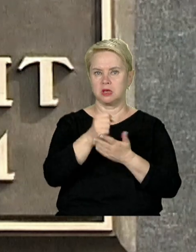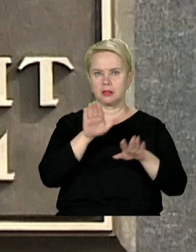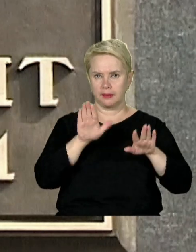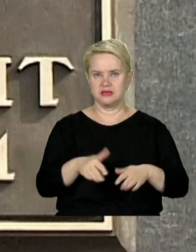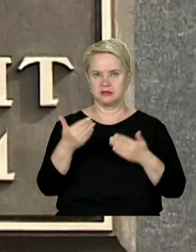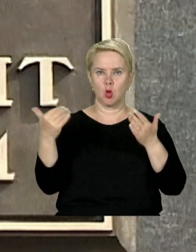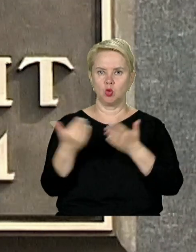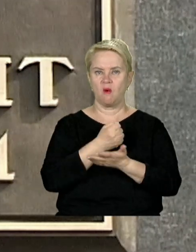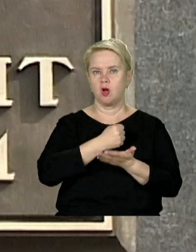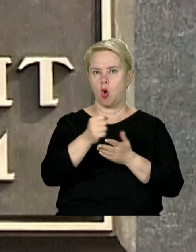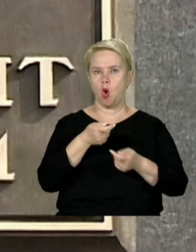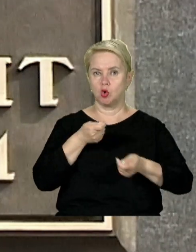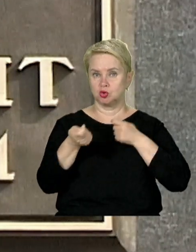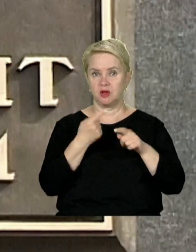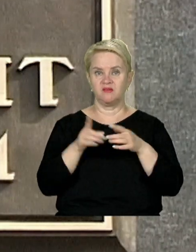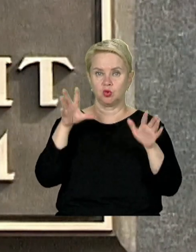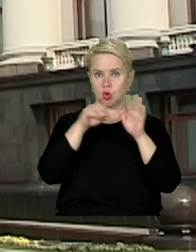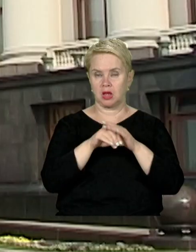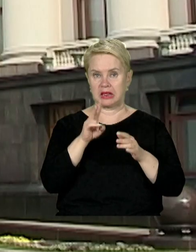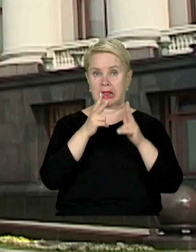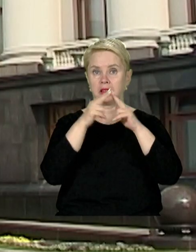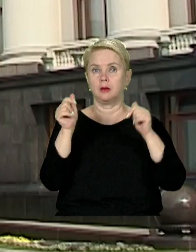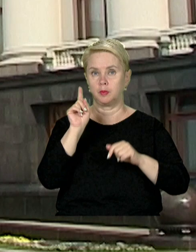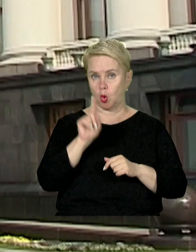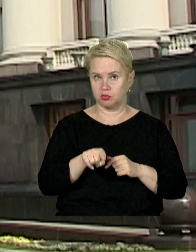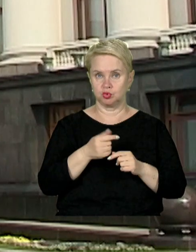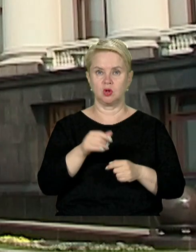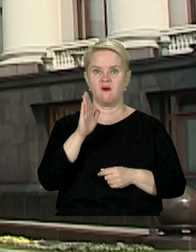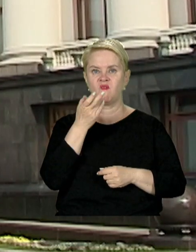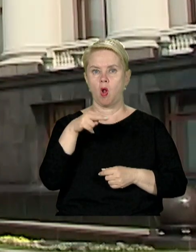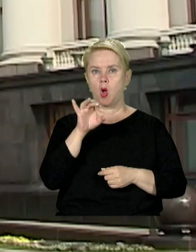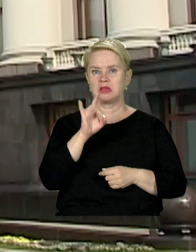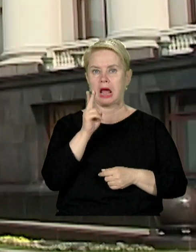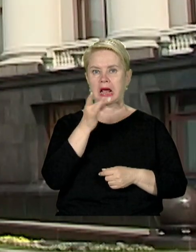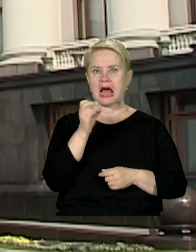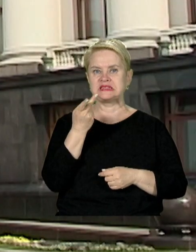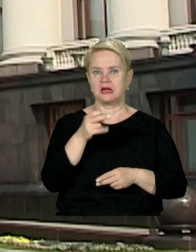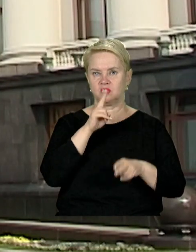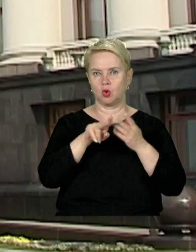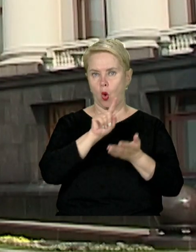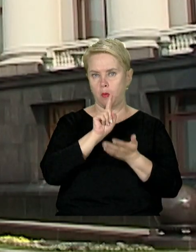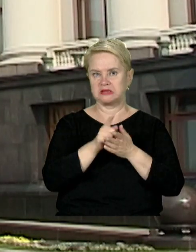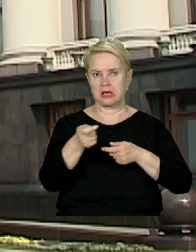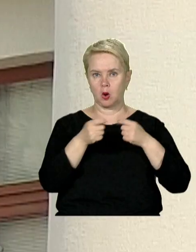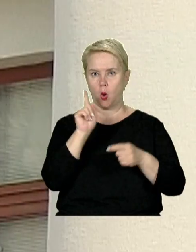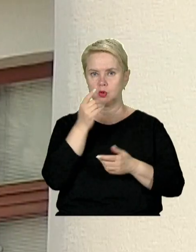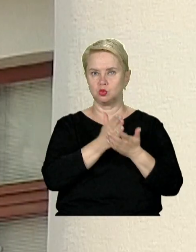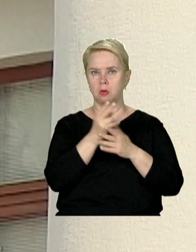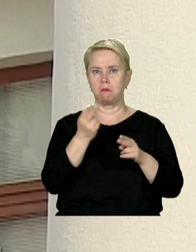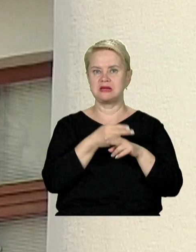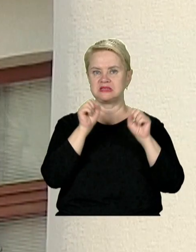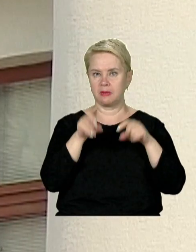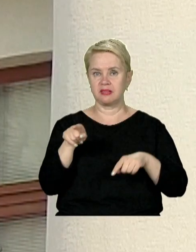місця нових очільників. У тому числі і на Дніпропетровщині. Володимир Краснянський втратив посаду керівника обласної служби